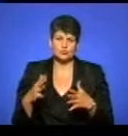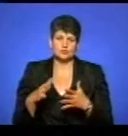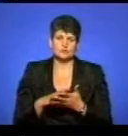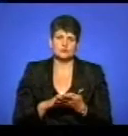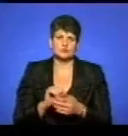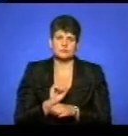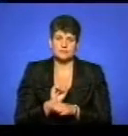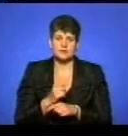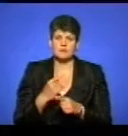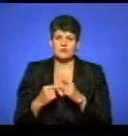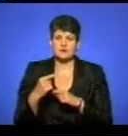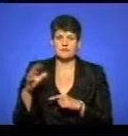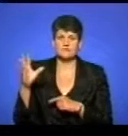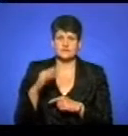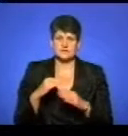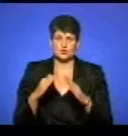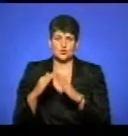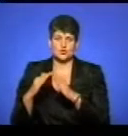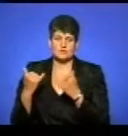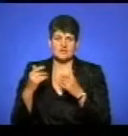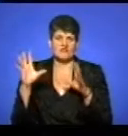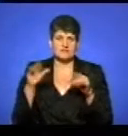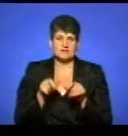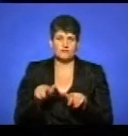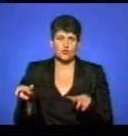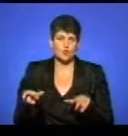Ми повертаємося вже всі додому, якраз всі в дорозі.